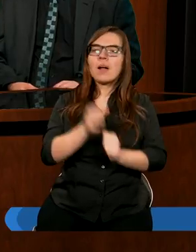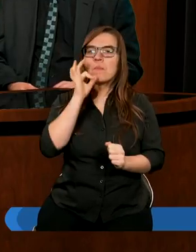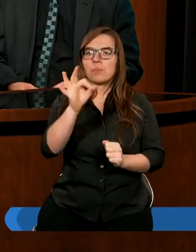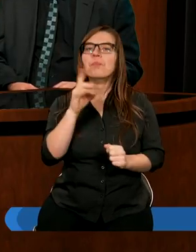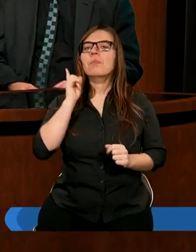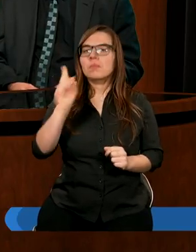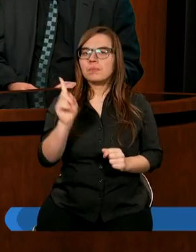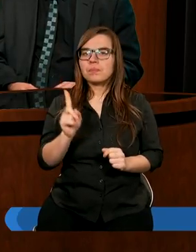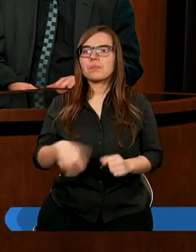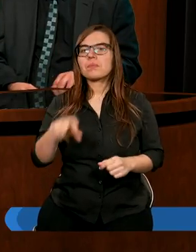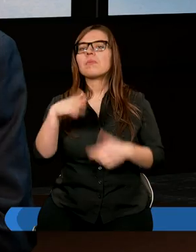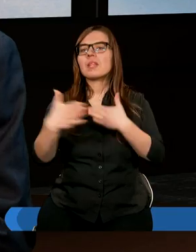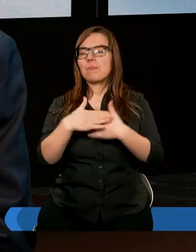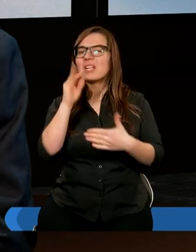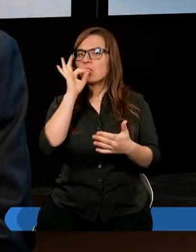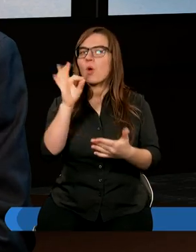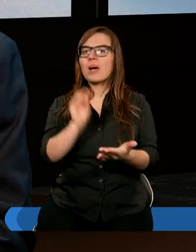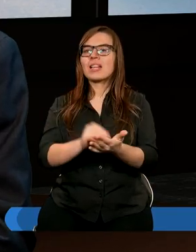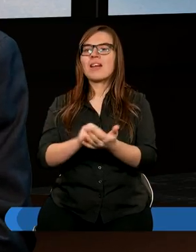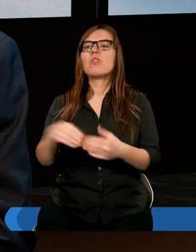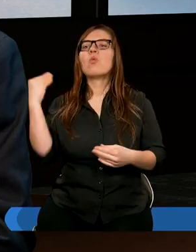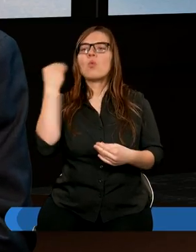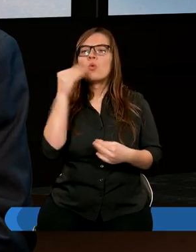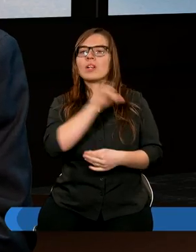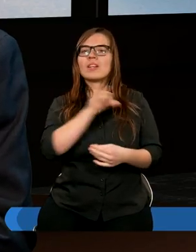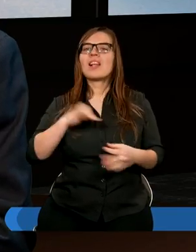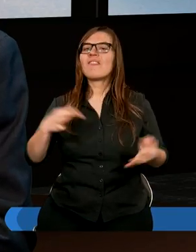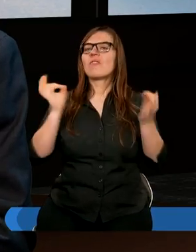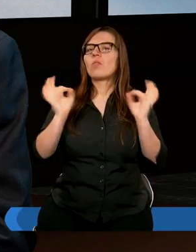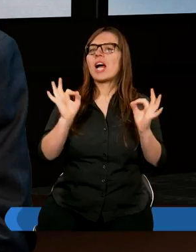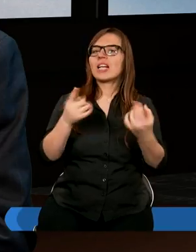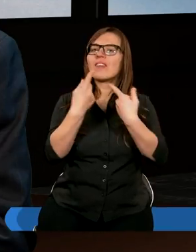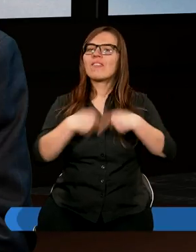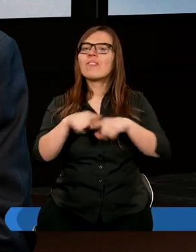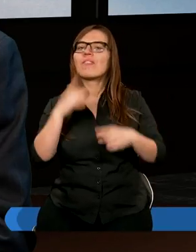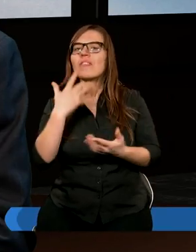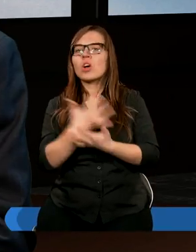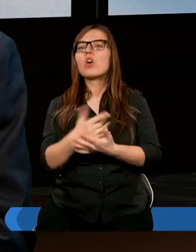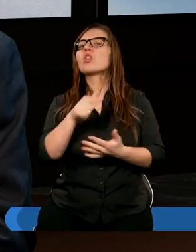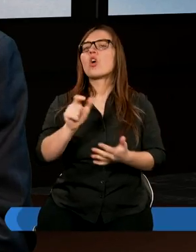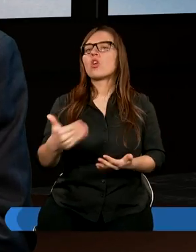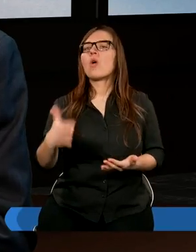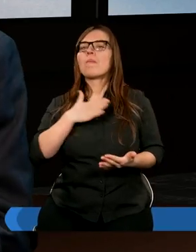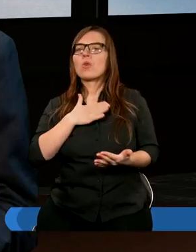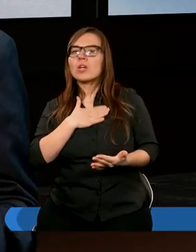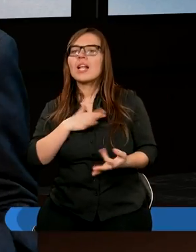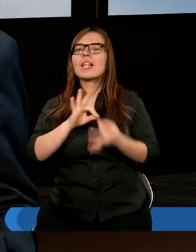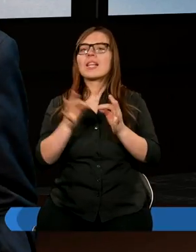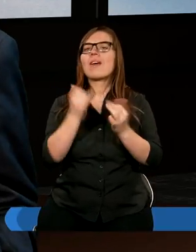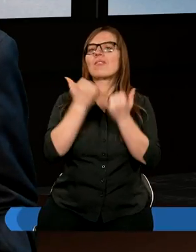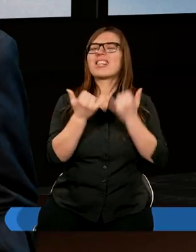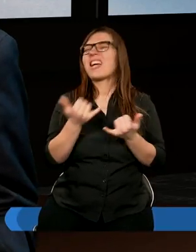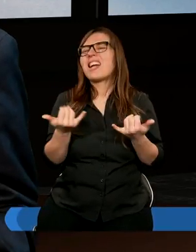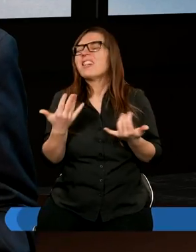ale przy dobrych nawykach uczymy się właściwie wykorzystywać to, co posiadamy. Nawet jeżeli